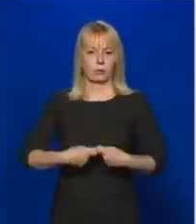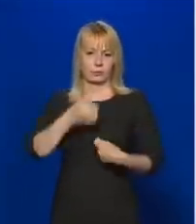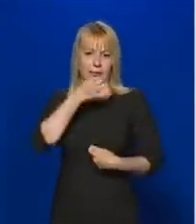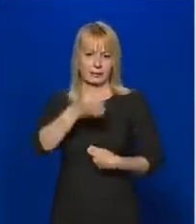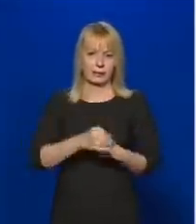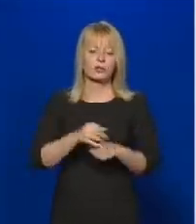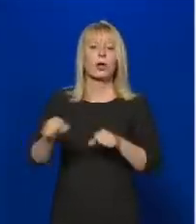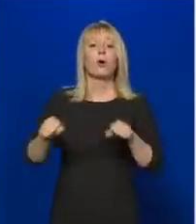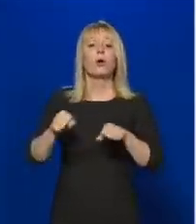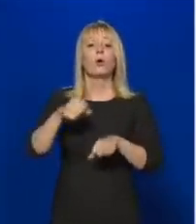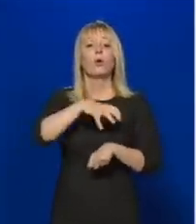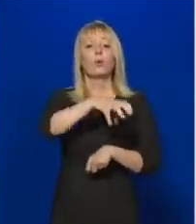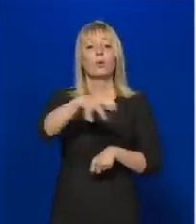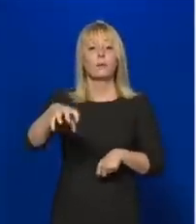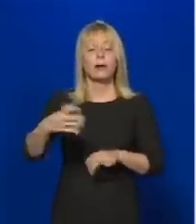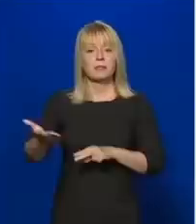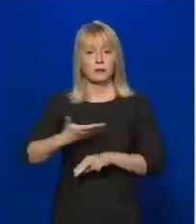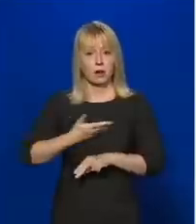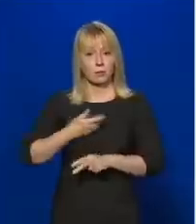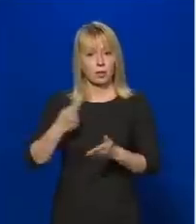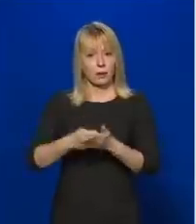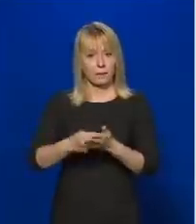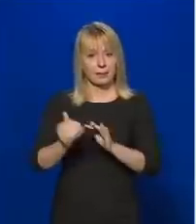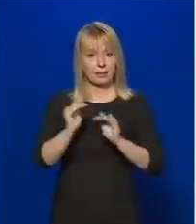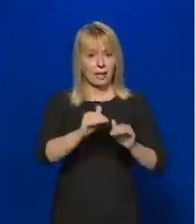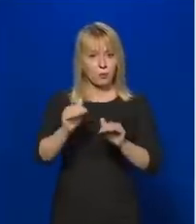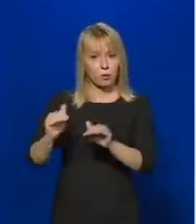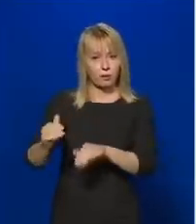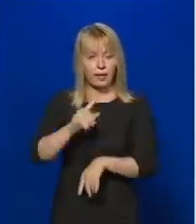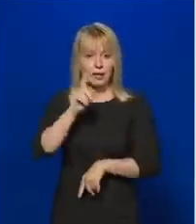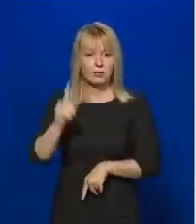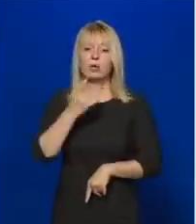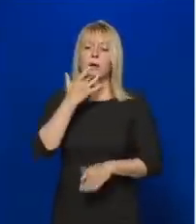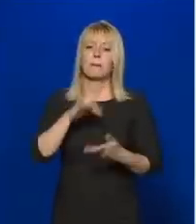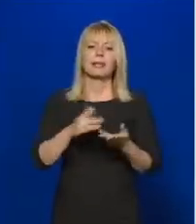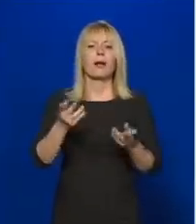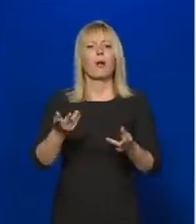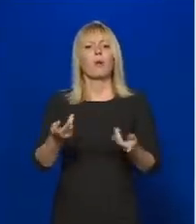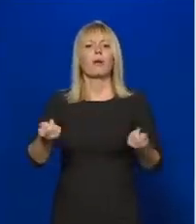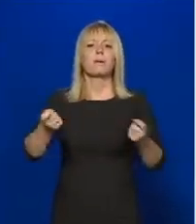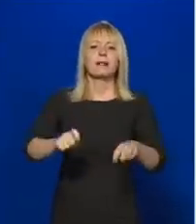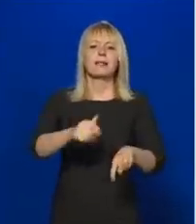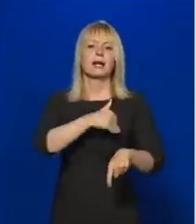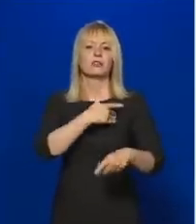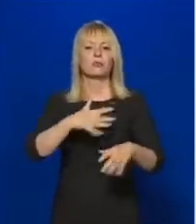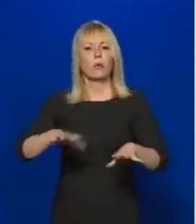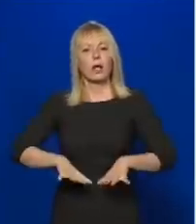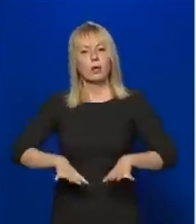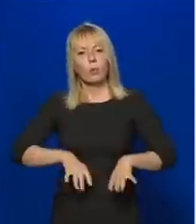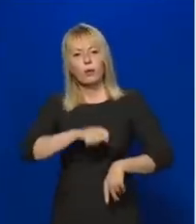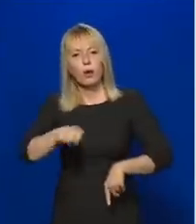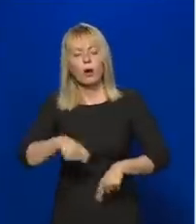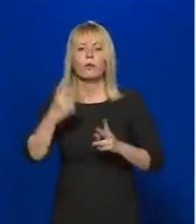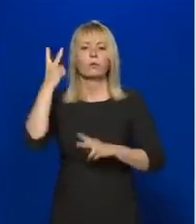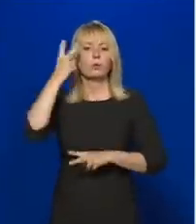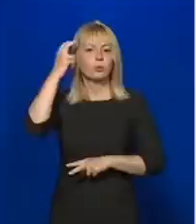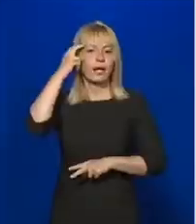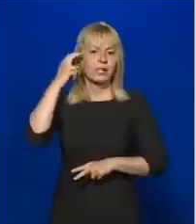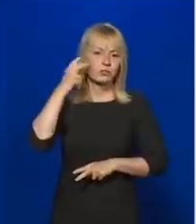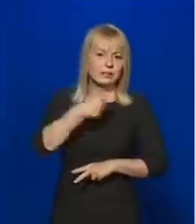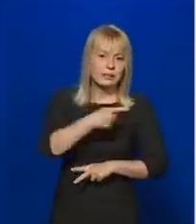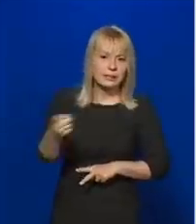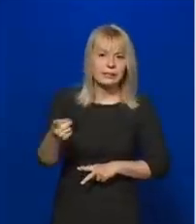Az önkormányzatok kaphatnak-e bértámogatást a dolgozóik után, például bezárt iskolai, konyhán vagy kulturális intézményekben dolgozók bérehez